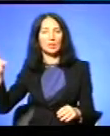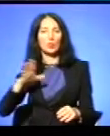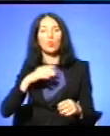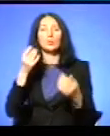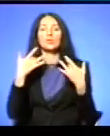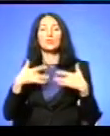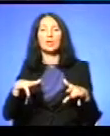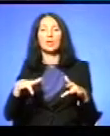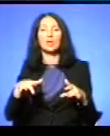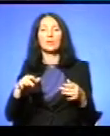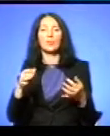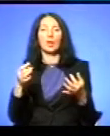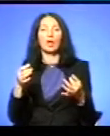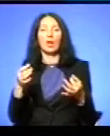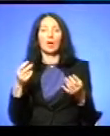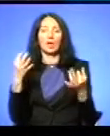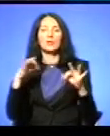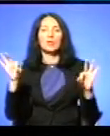серпня Вони мали мене випустити